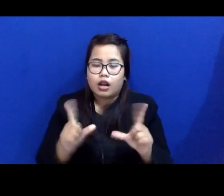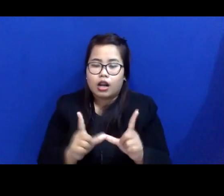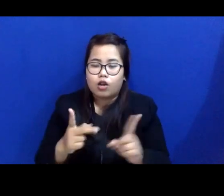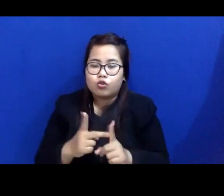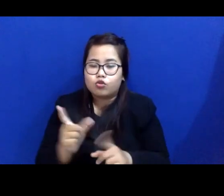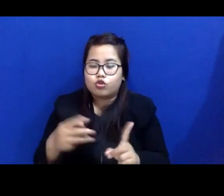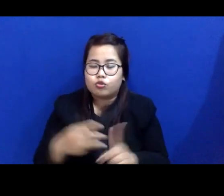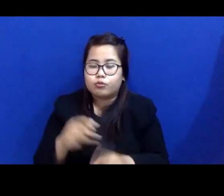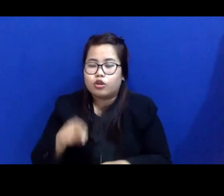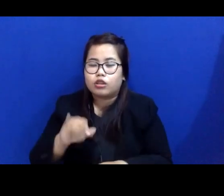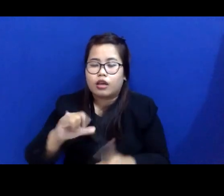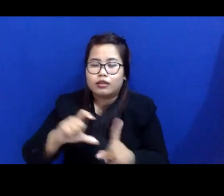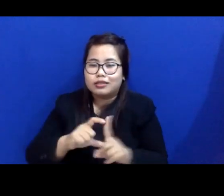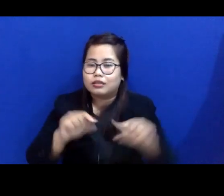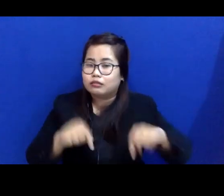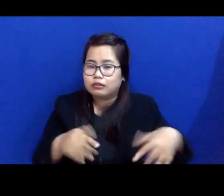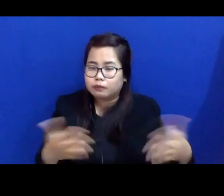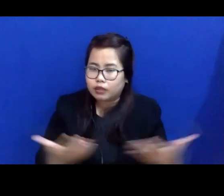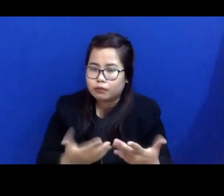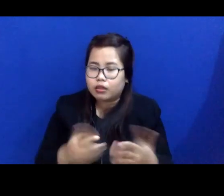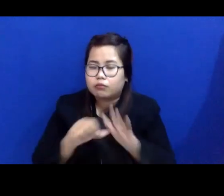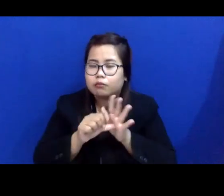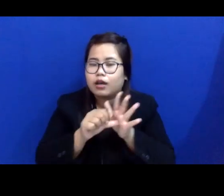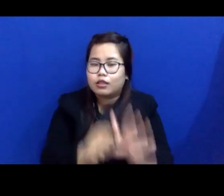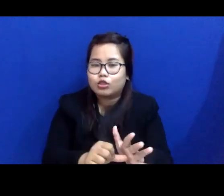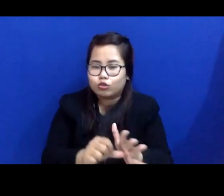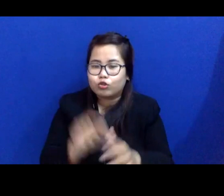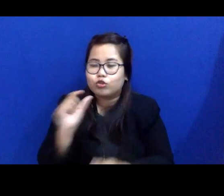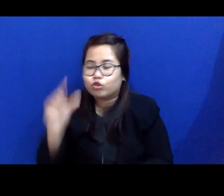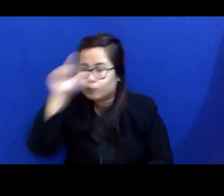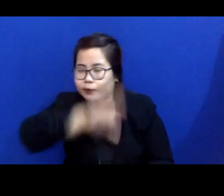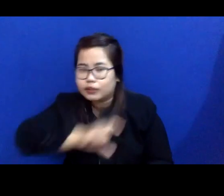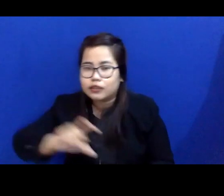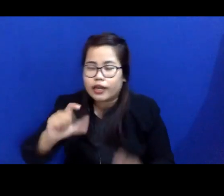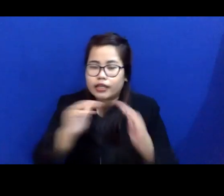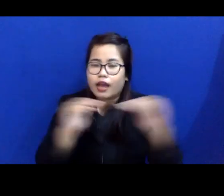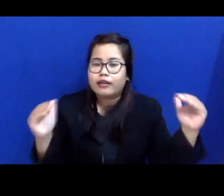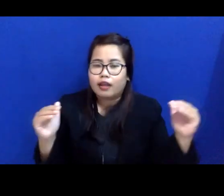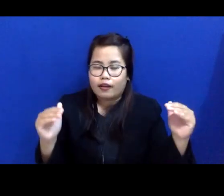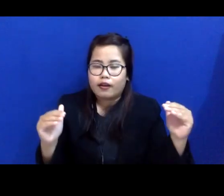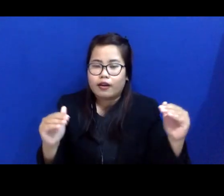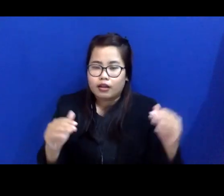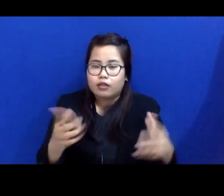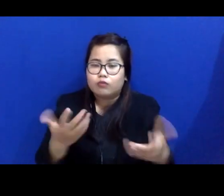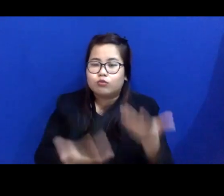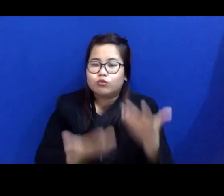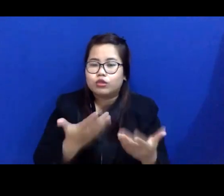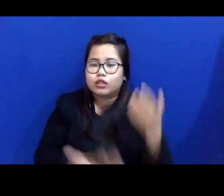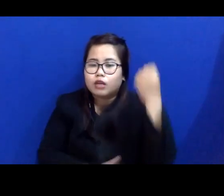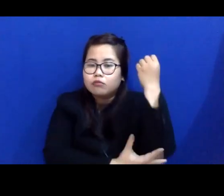untuk membantu para pencari keadilan yang miskin,